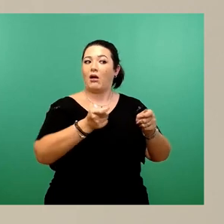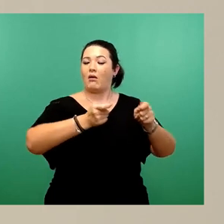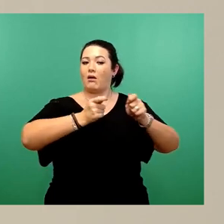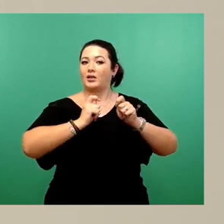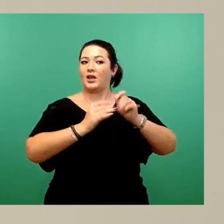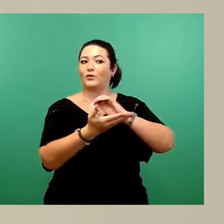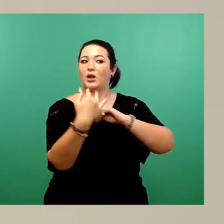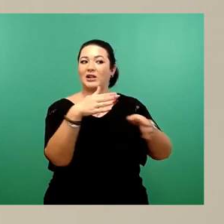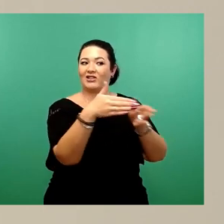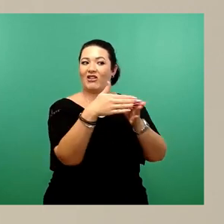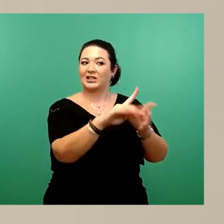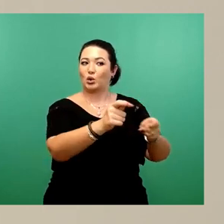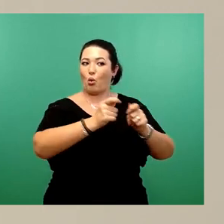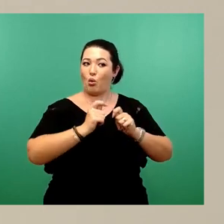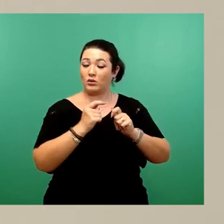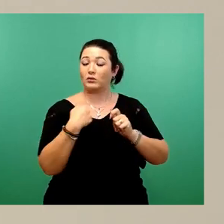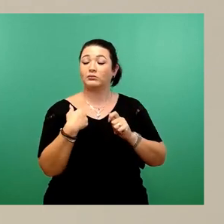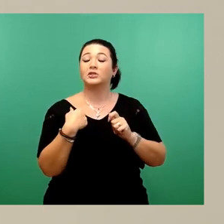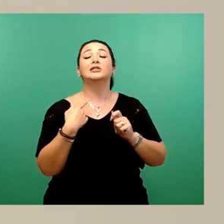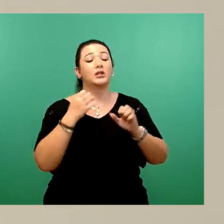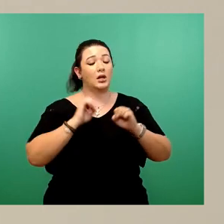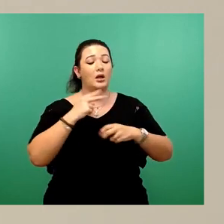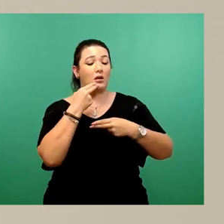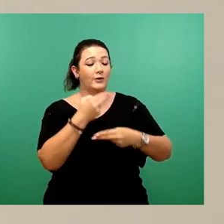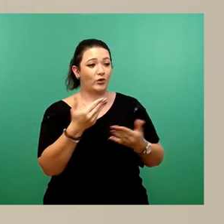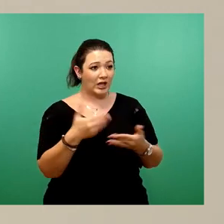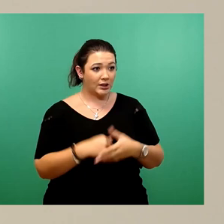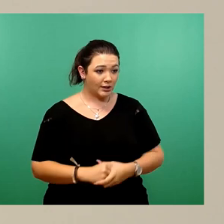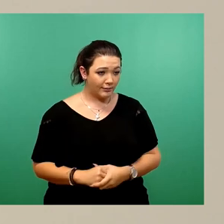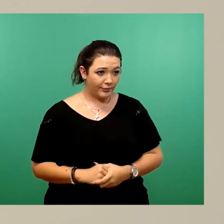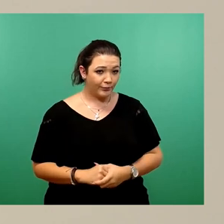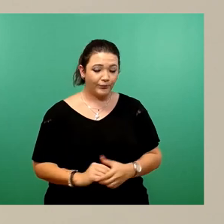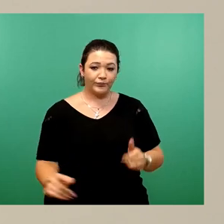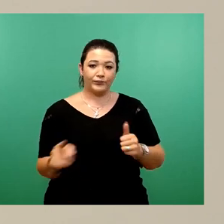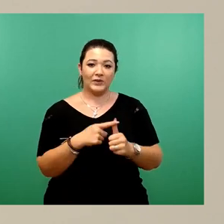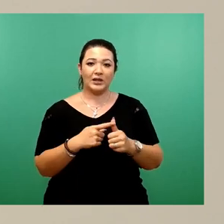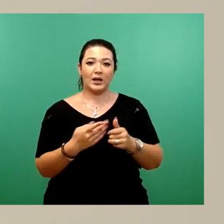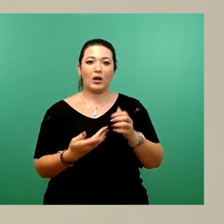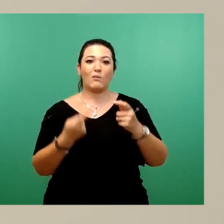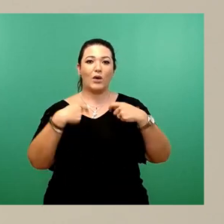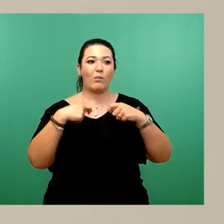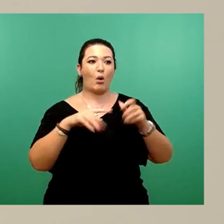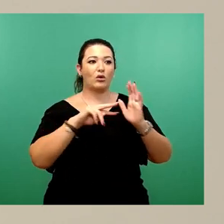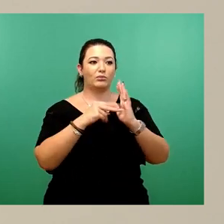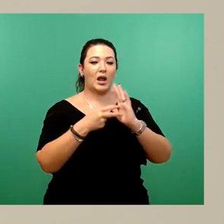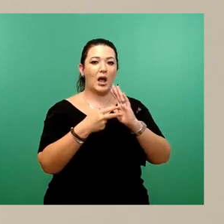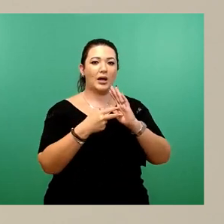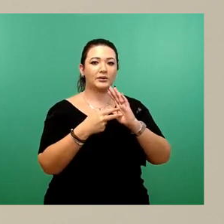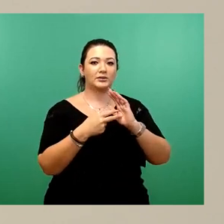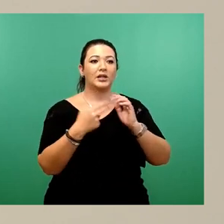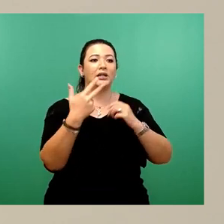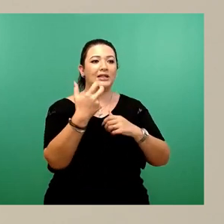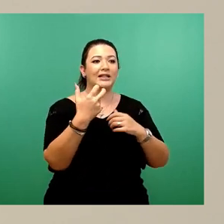kann ich Folgendes mitteilen. Wir haben zum einen den Bebauungsplan 3038 Wohnstandort Kipsdorfer Straße,